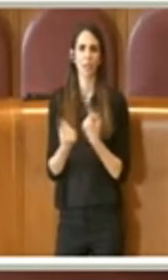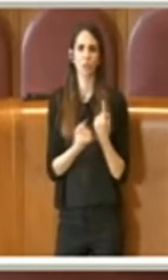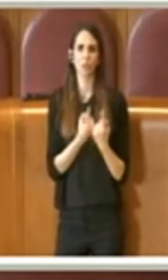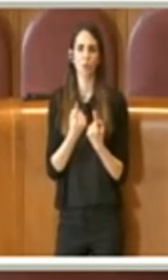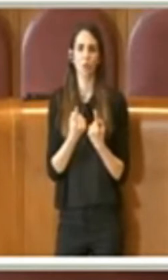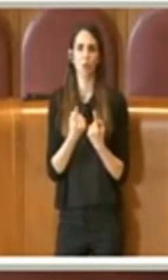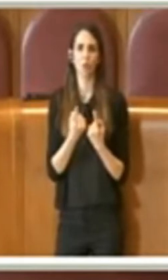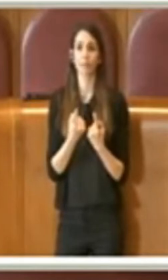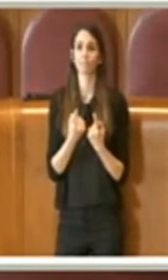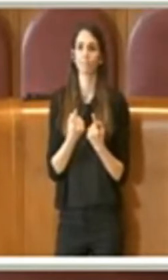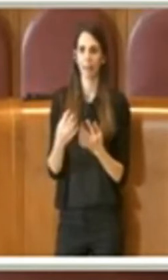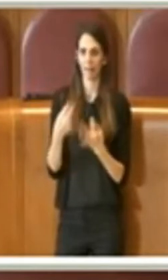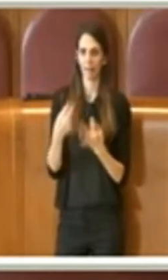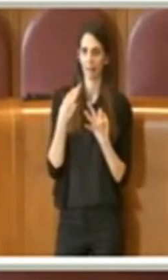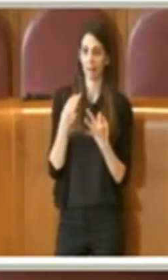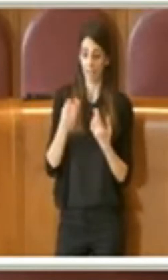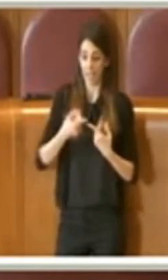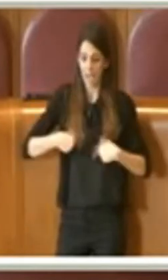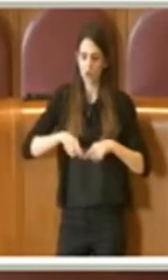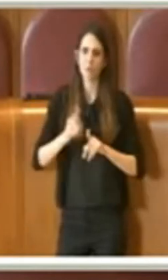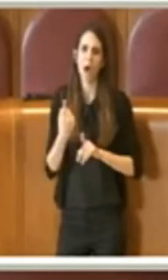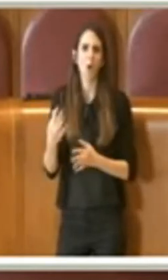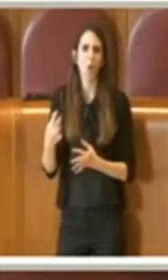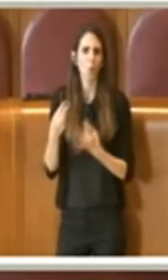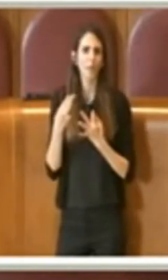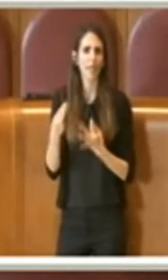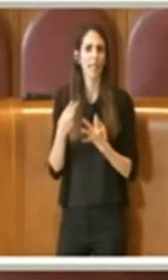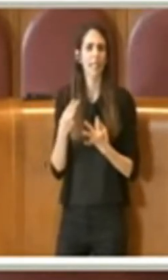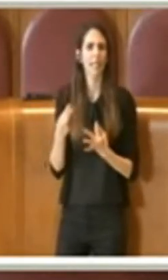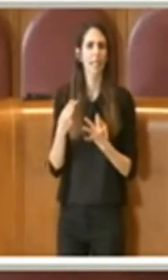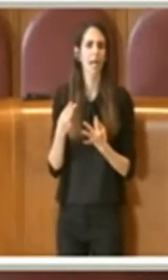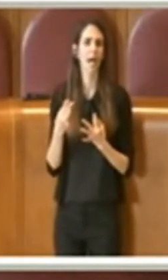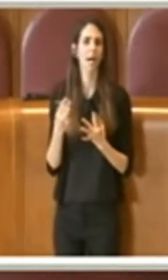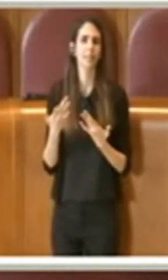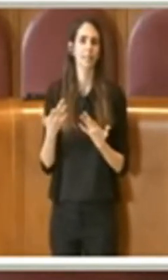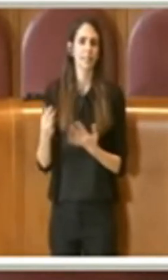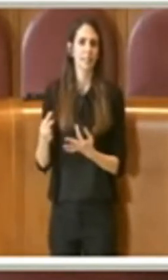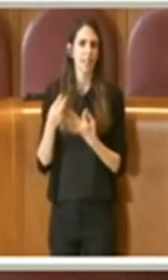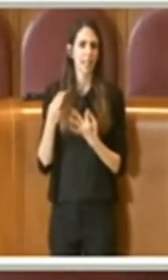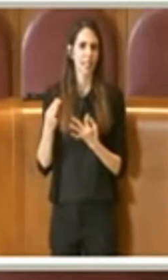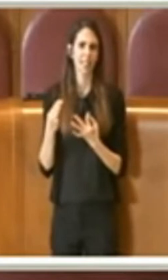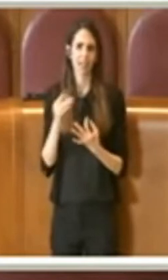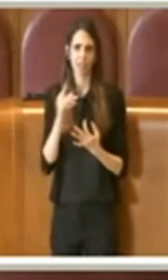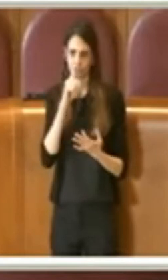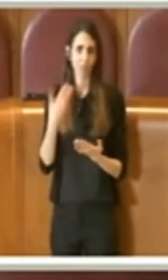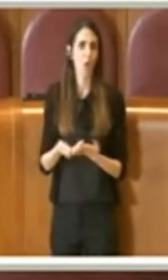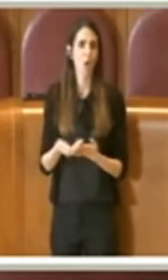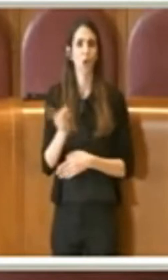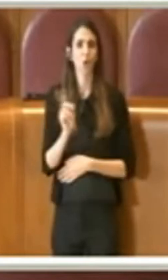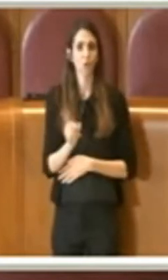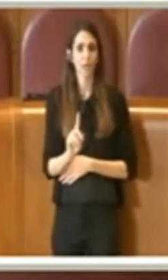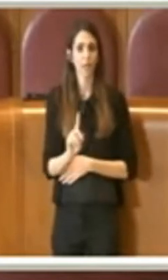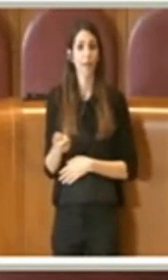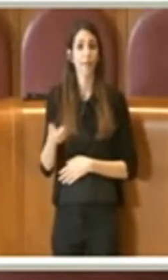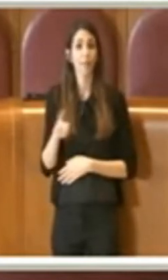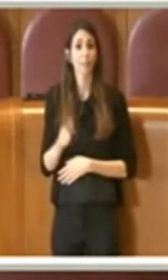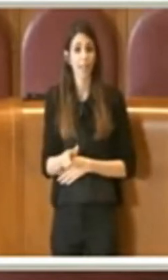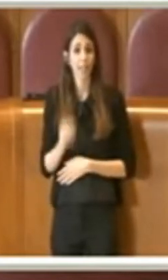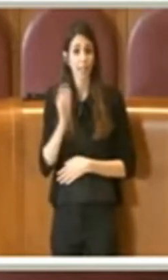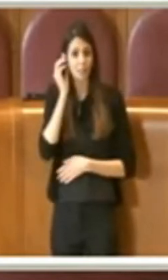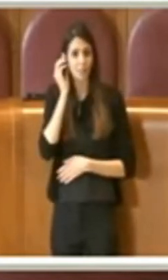hanno fatto una critica, ma una critica detto francamente non pertinente, in quanto al